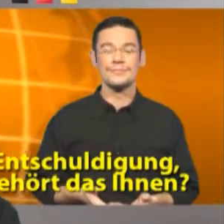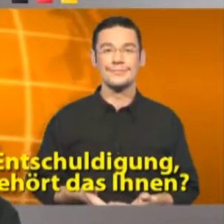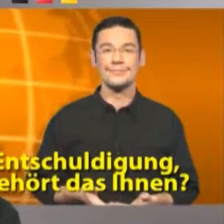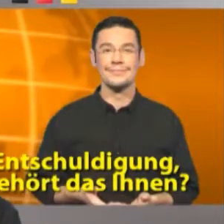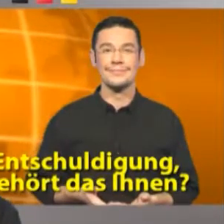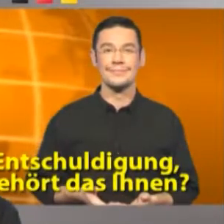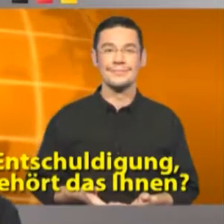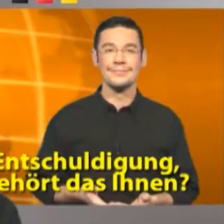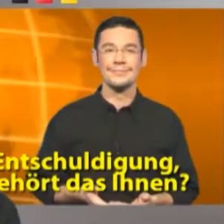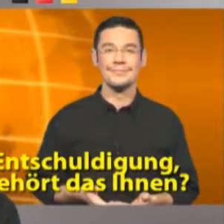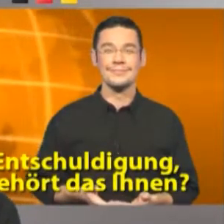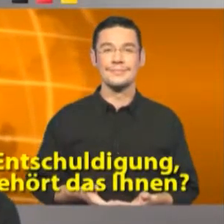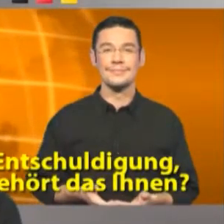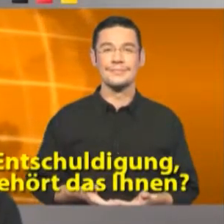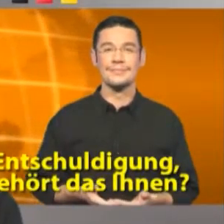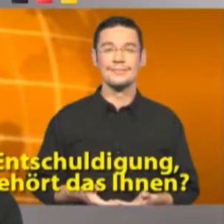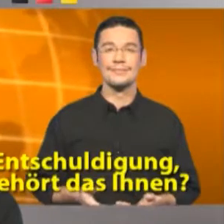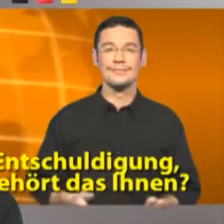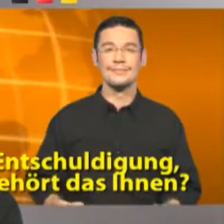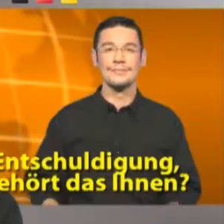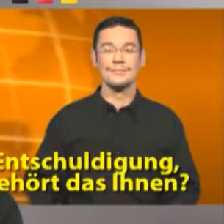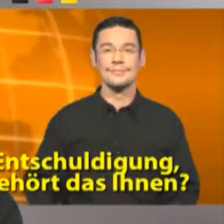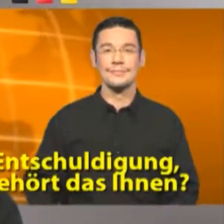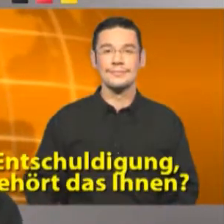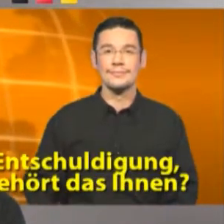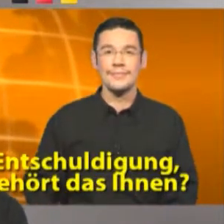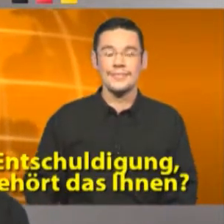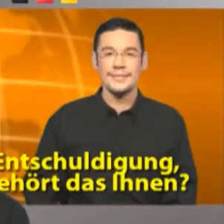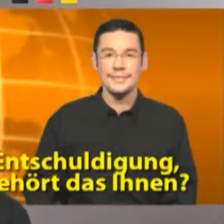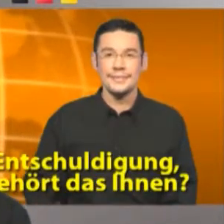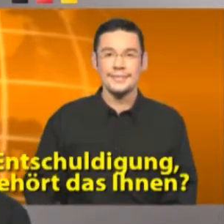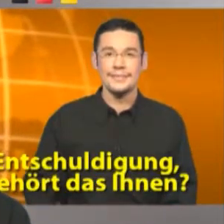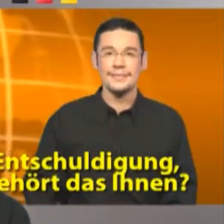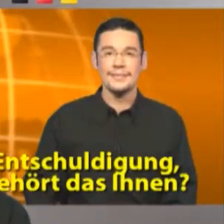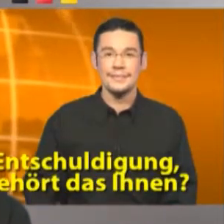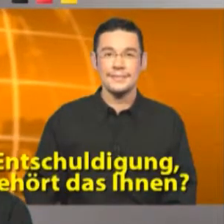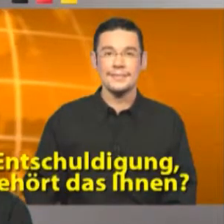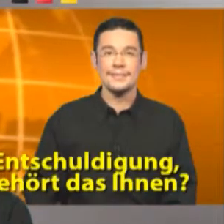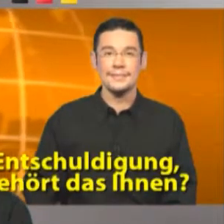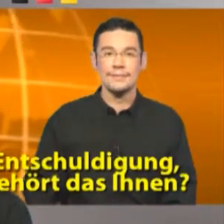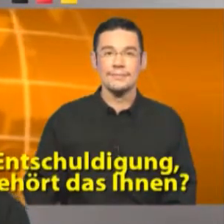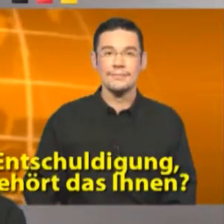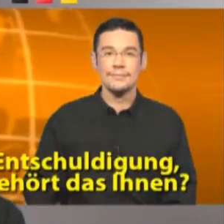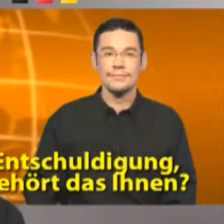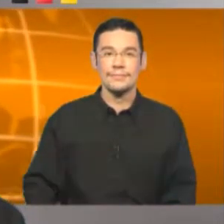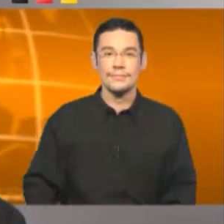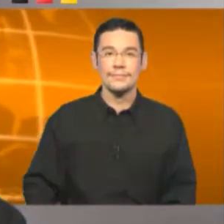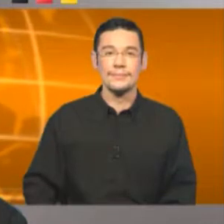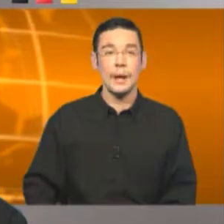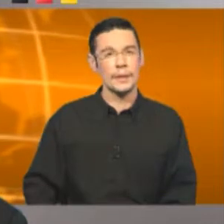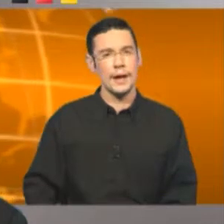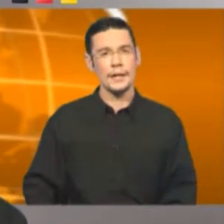Scusi Scusi Sua Scusi Es suo Sua